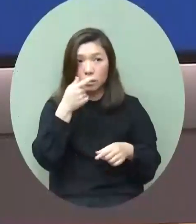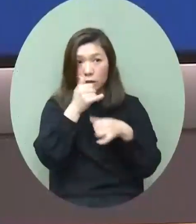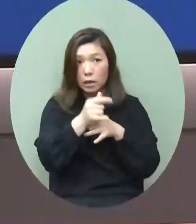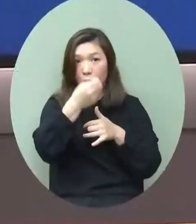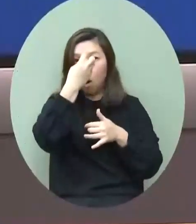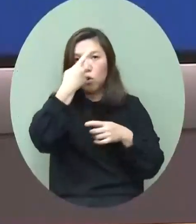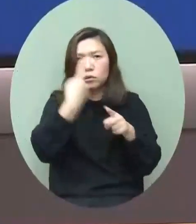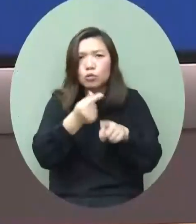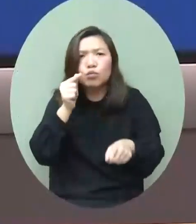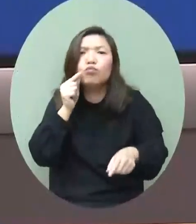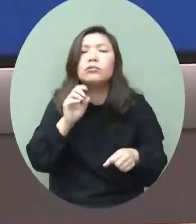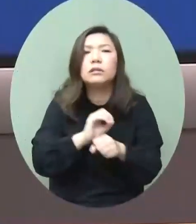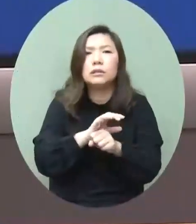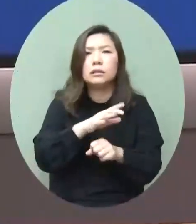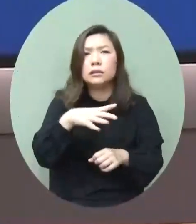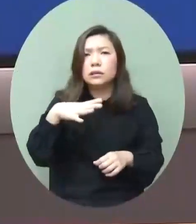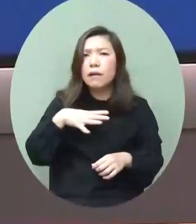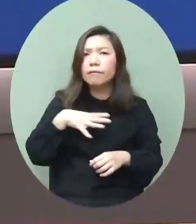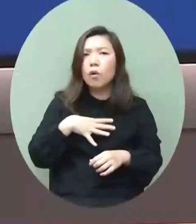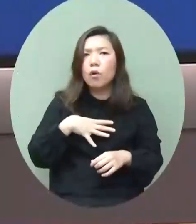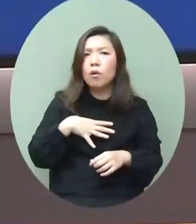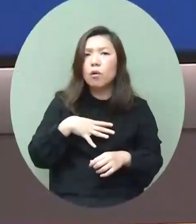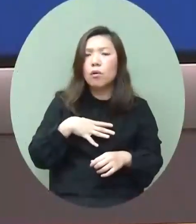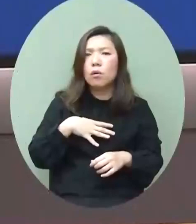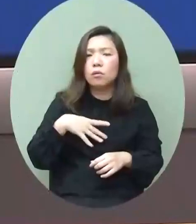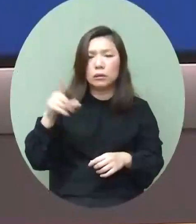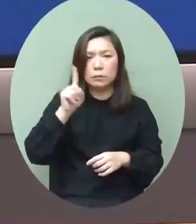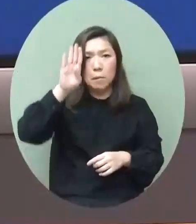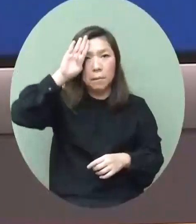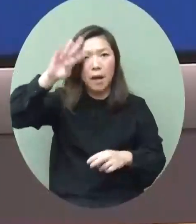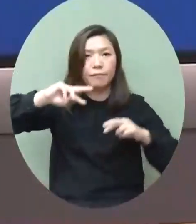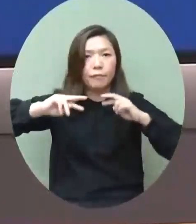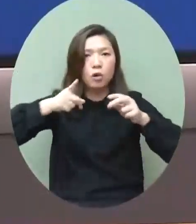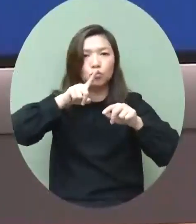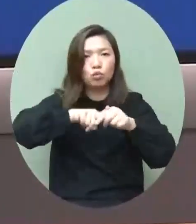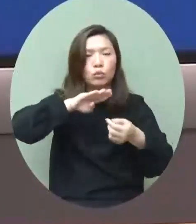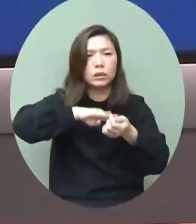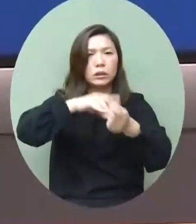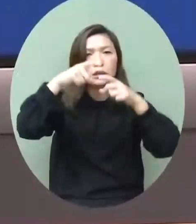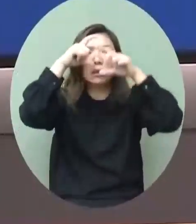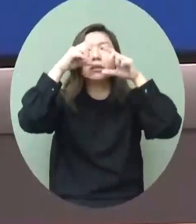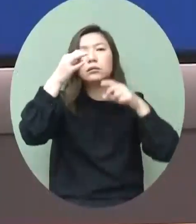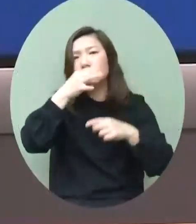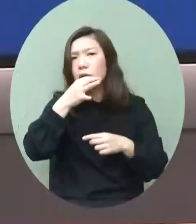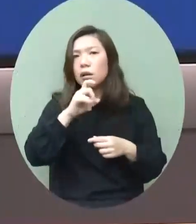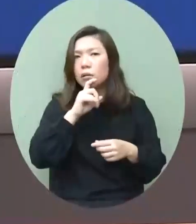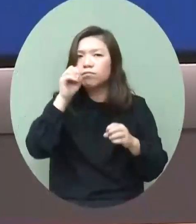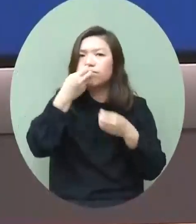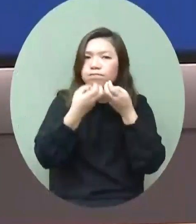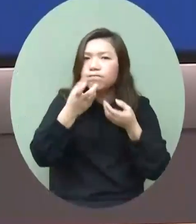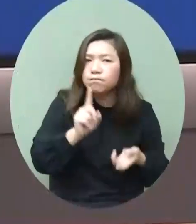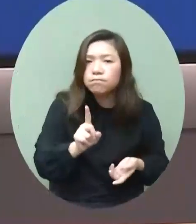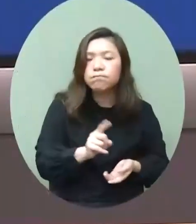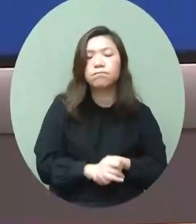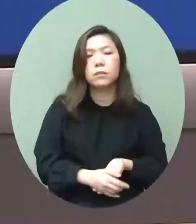香港實際的情況亦都提出更加好未來發展中醫藥的意見另